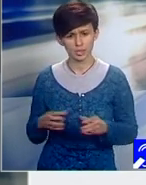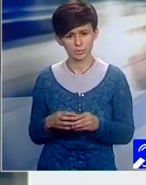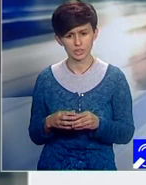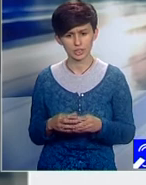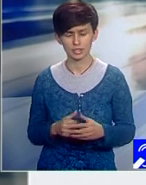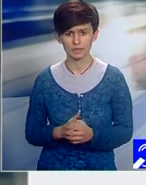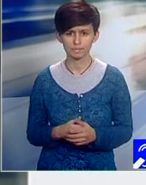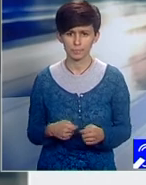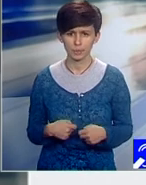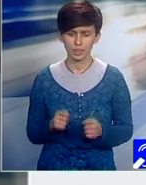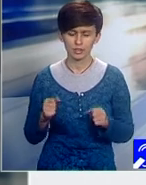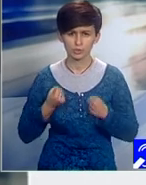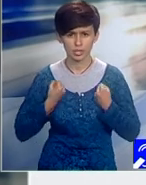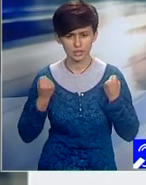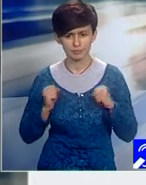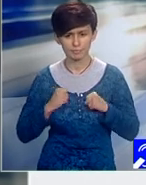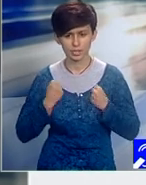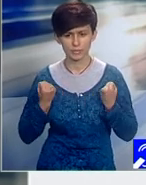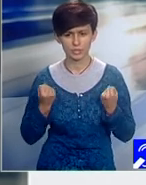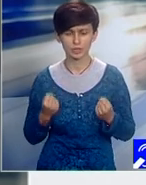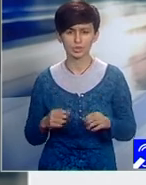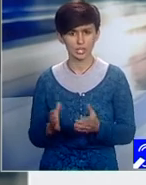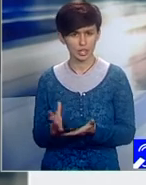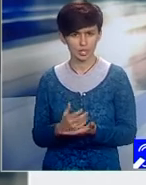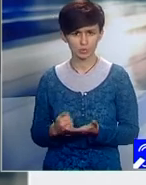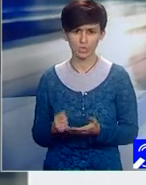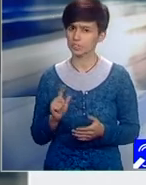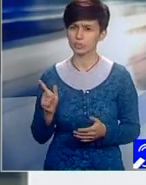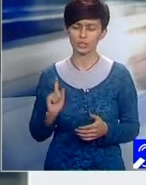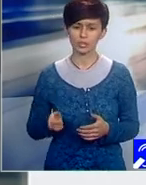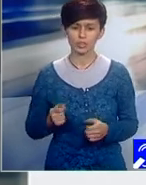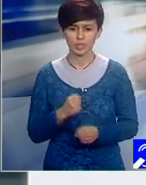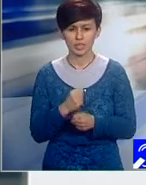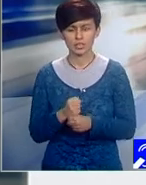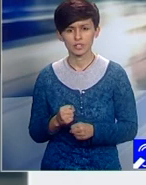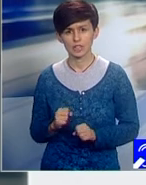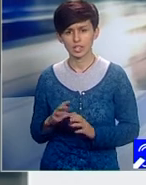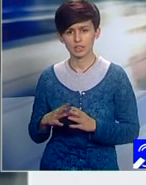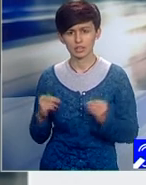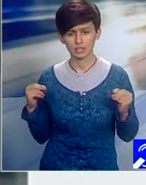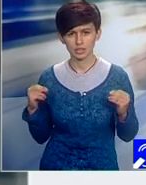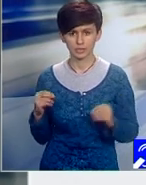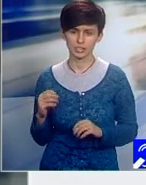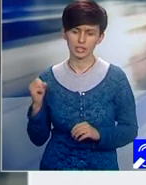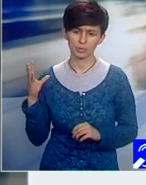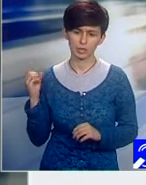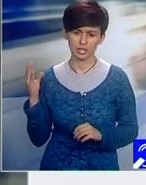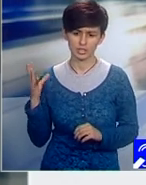concertate toate eforturile și nu ordonanța va face depolitizarea. Sunteți convins de asta.